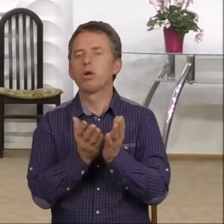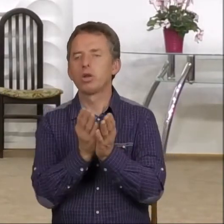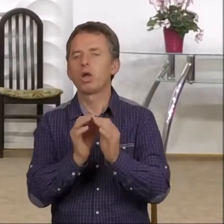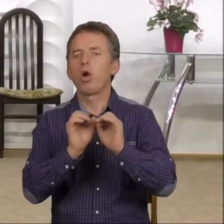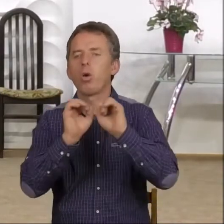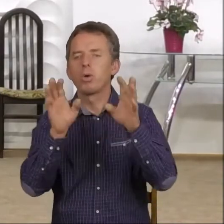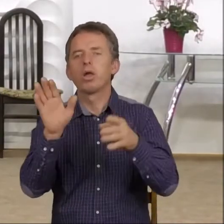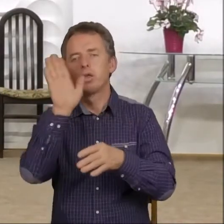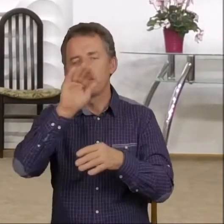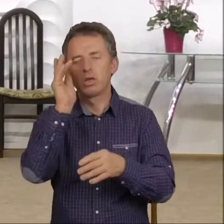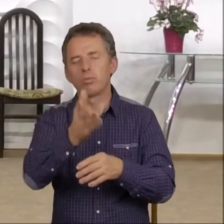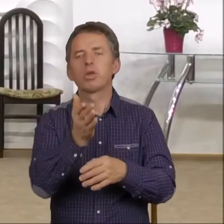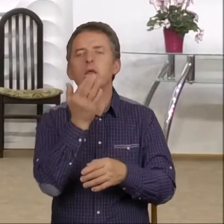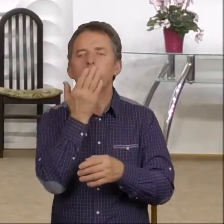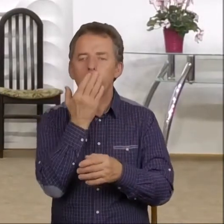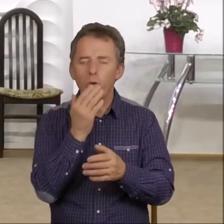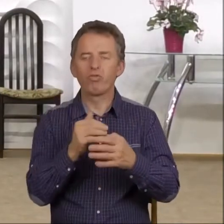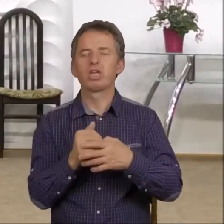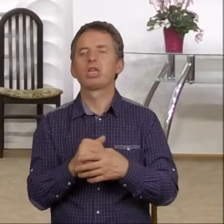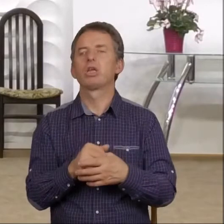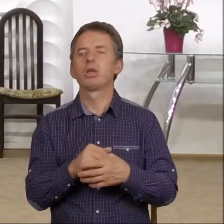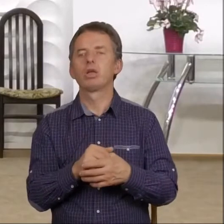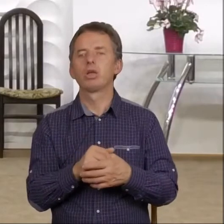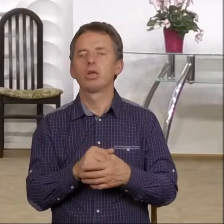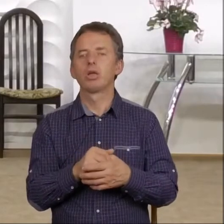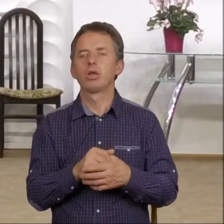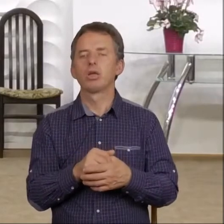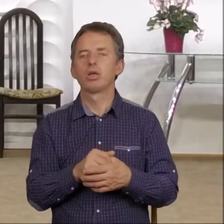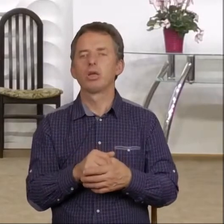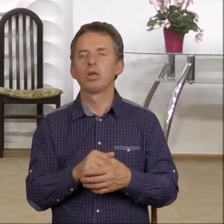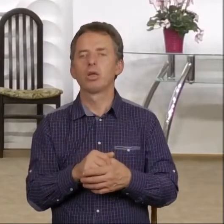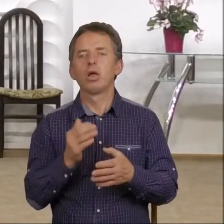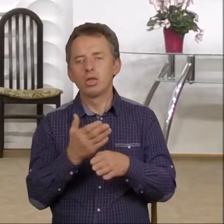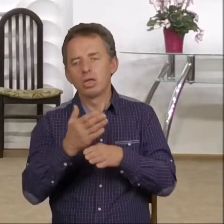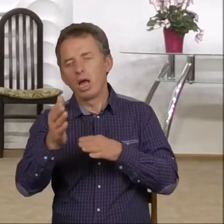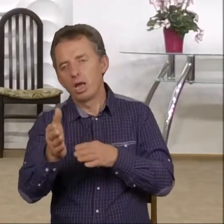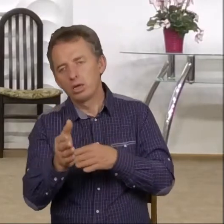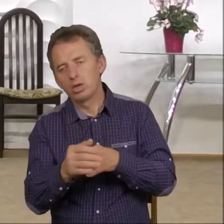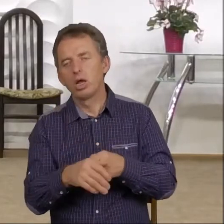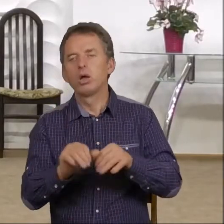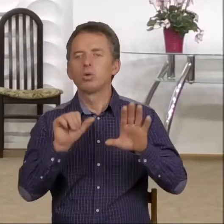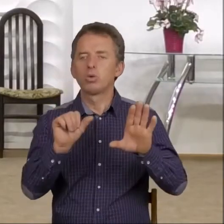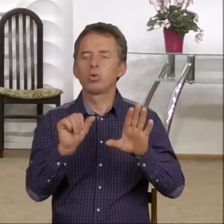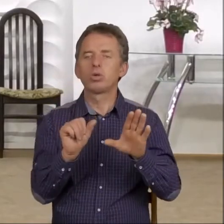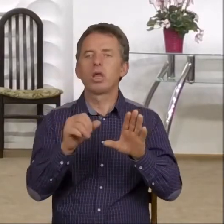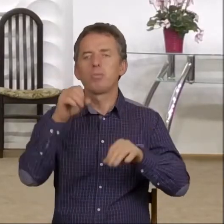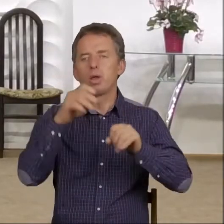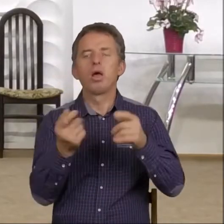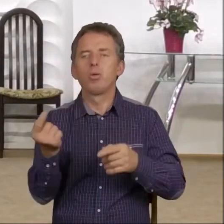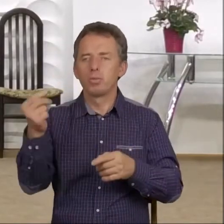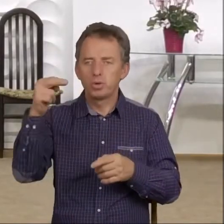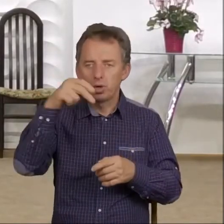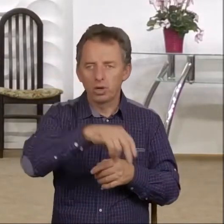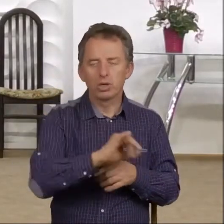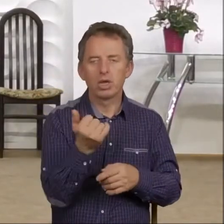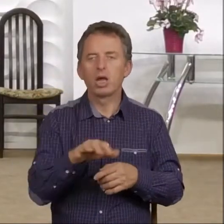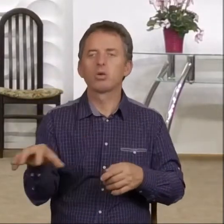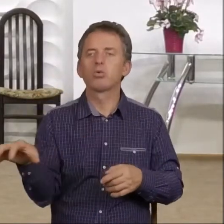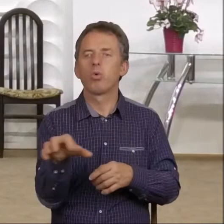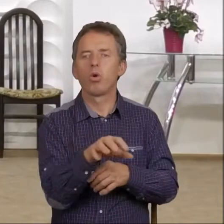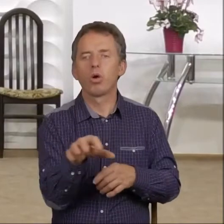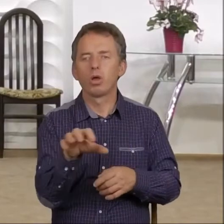Także o tym jeszcze będziemy mówić. I część dalsza szóstej plagi. Oto przychodzę jak złodziej.